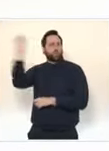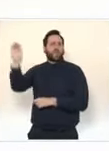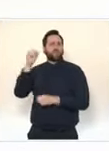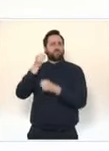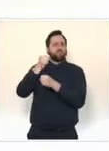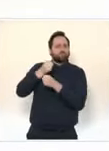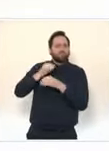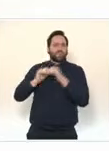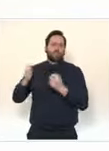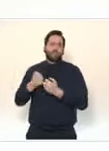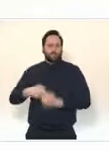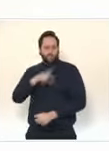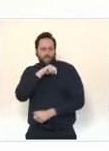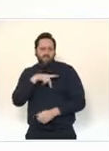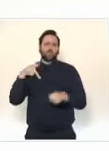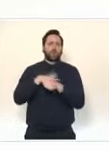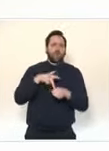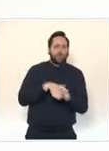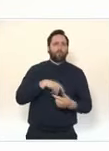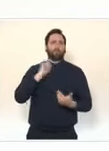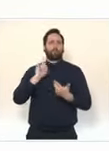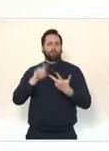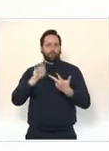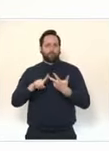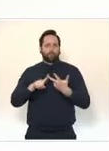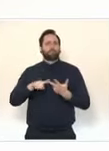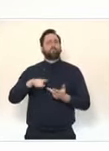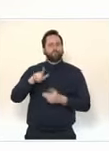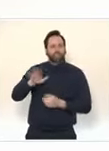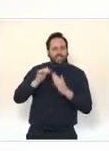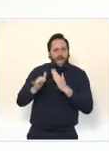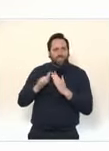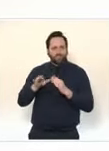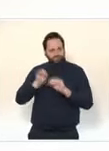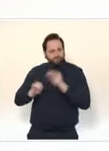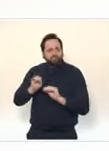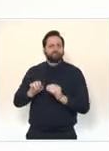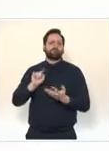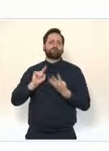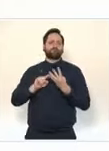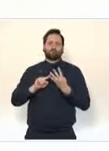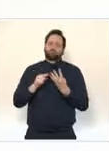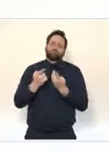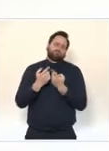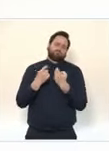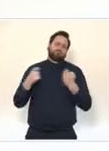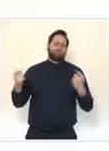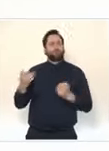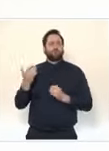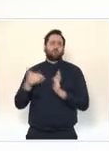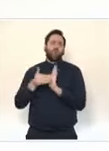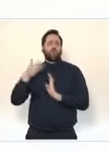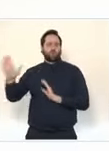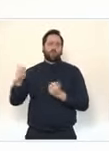'agisse des policiers et gendarmes, des personnels de la petite enfance ou encore de nombreuses professions exposées, comme les